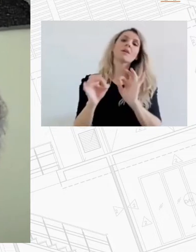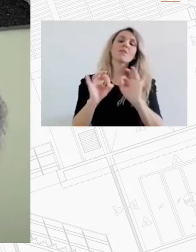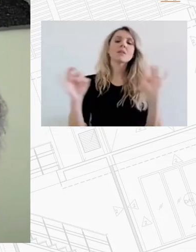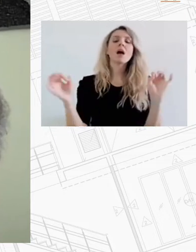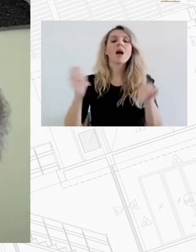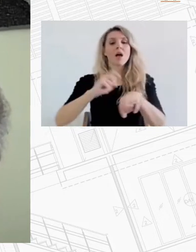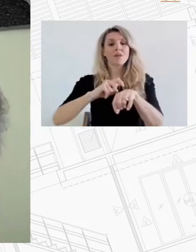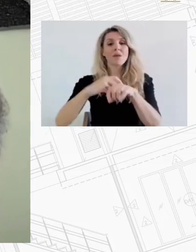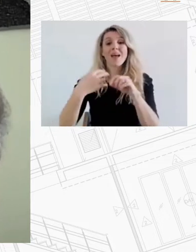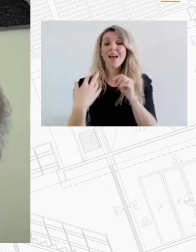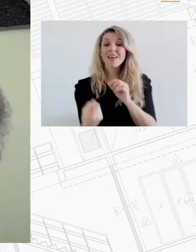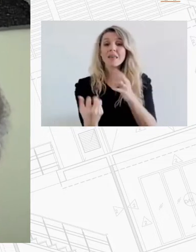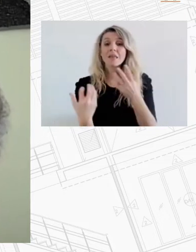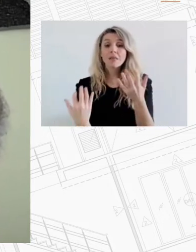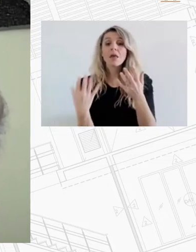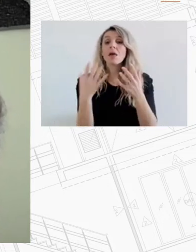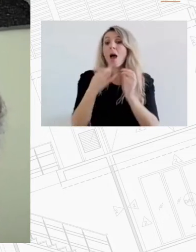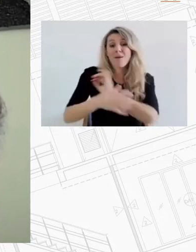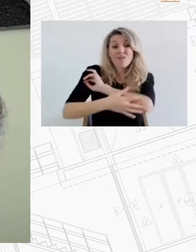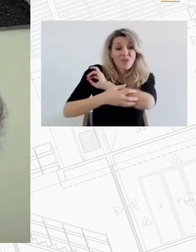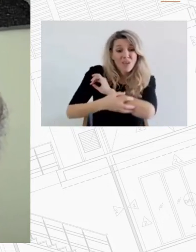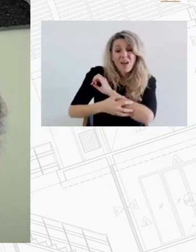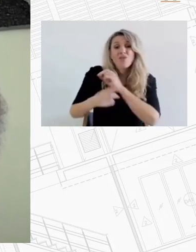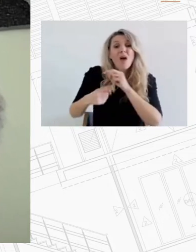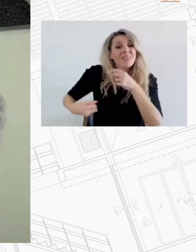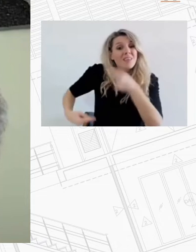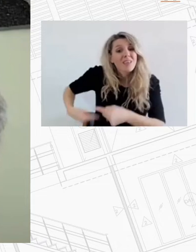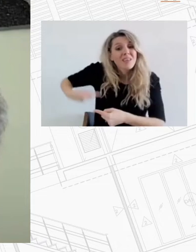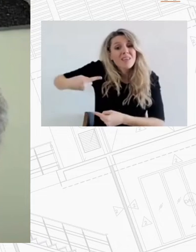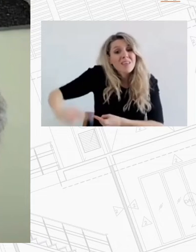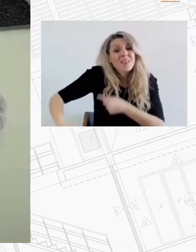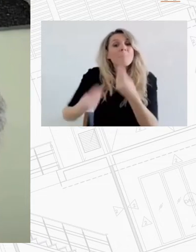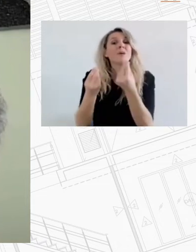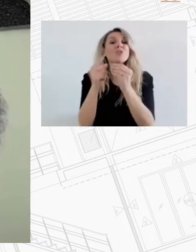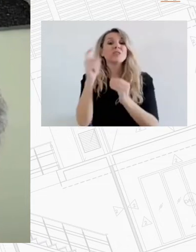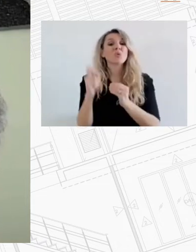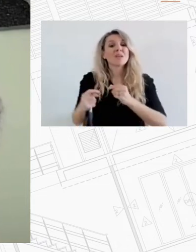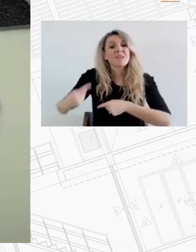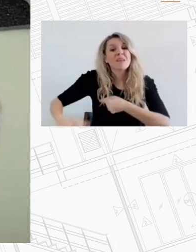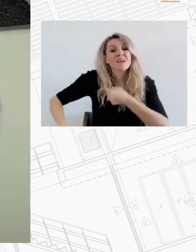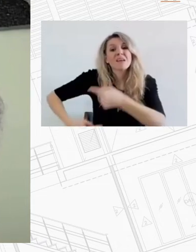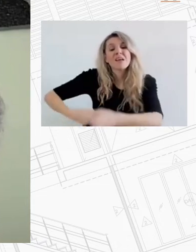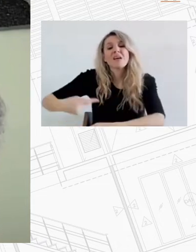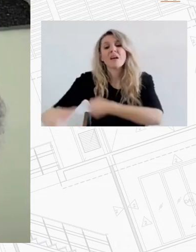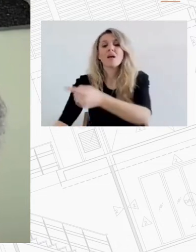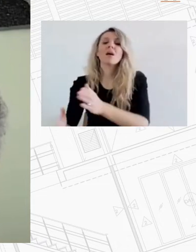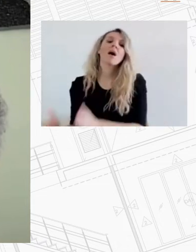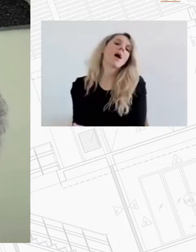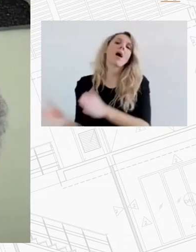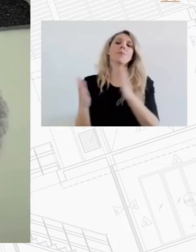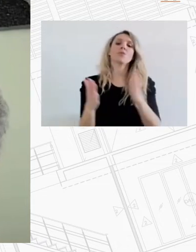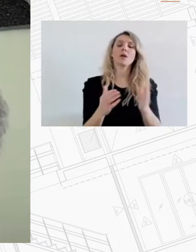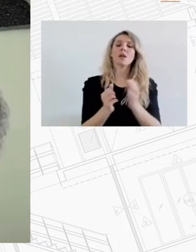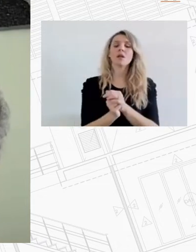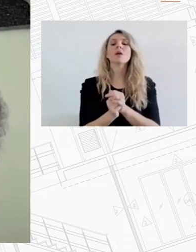από μία γενιά σε άλλη καθώς συμβάλλει στην εξασφάλιση υψηλών επιπέδων αναπασχόλησης ένταξης και